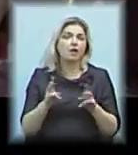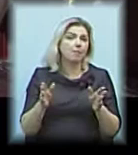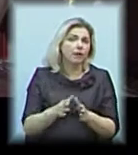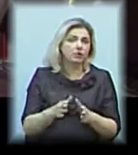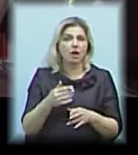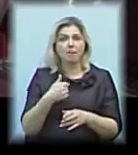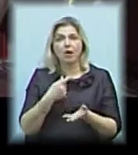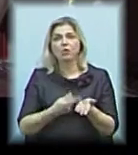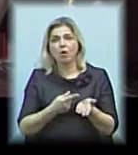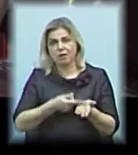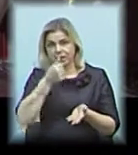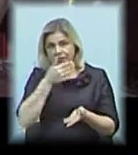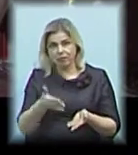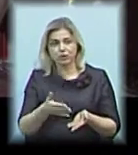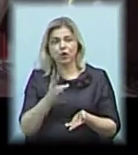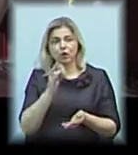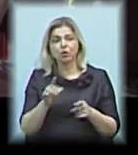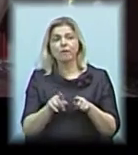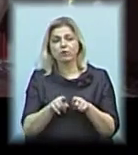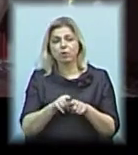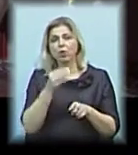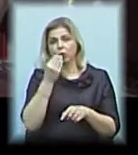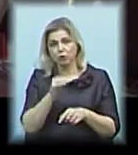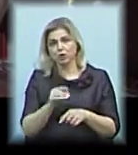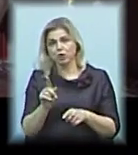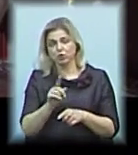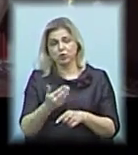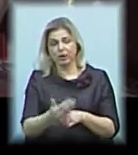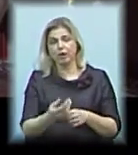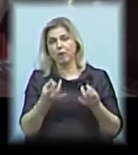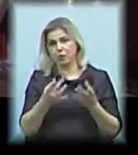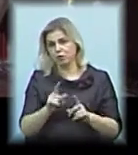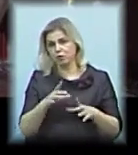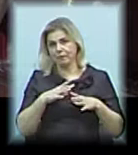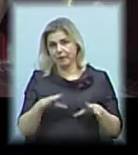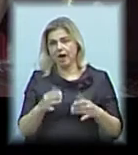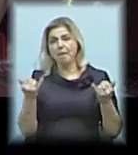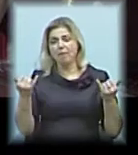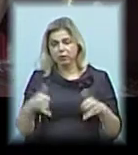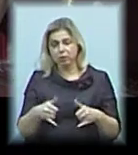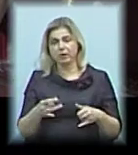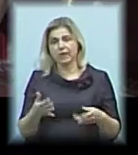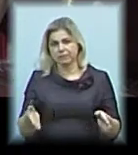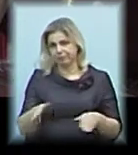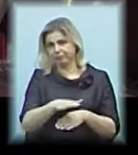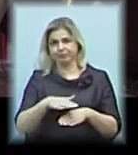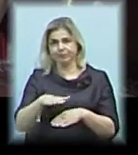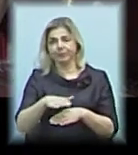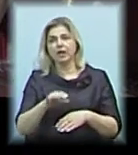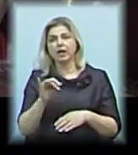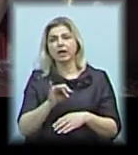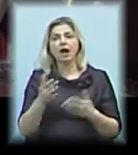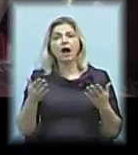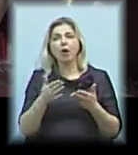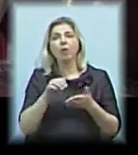доказати не зможемо. Ну, все ж таки, краще було б, щоб їх просто там не було залити бетоном. Який